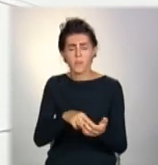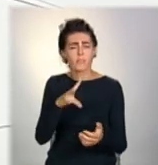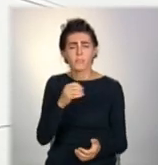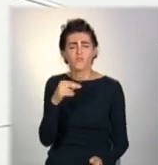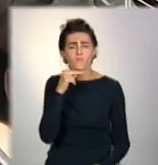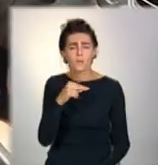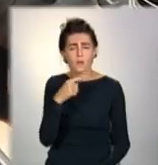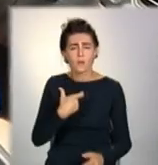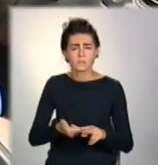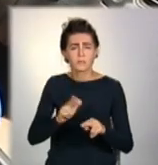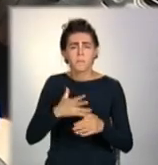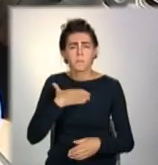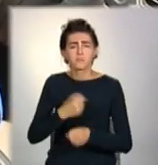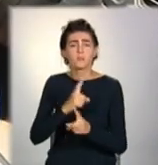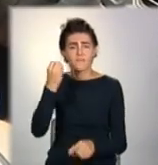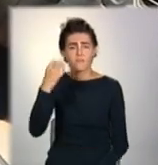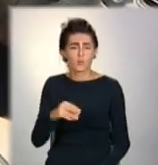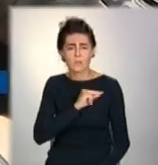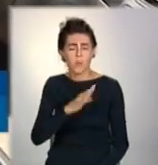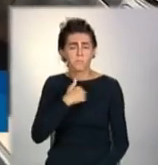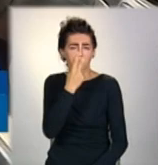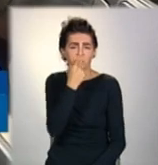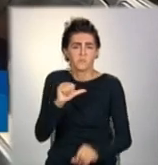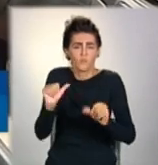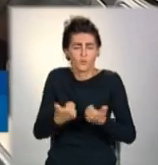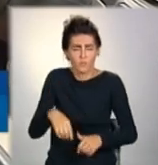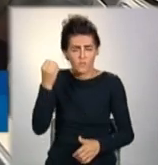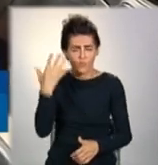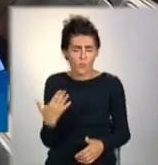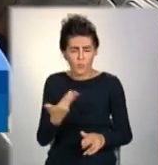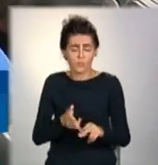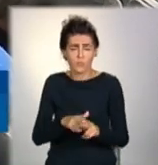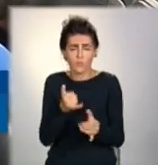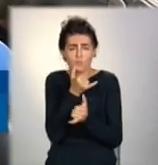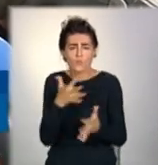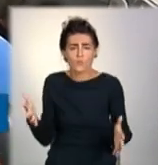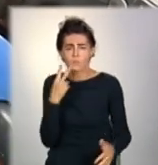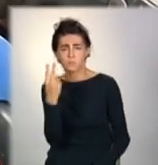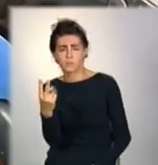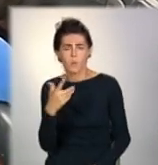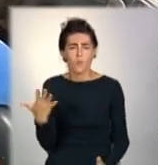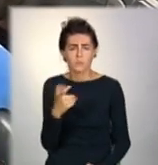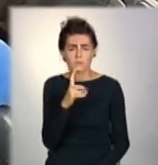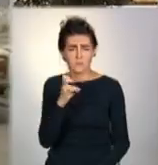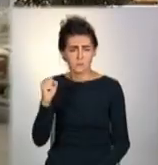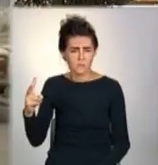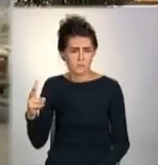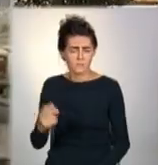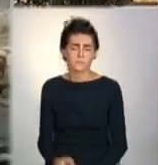знають, як себе вести. Вони проявляють, що тут є світлофор. І не можуть розпрацювати знаки, які є.